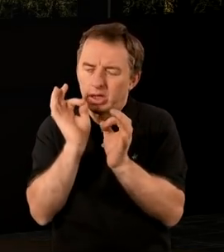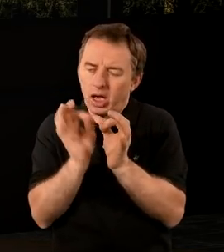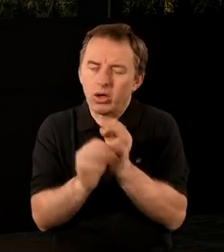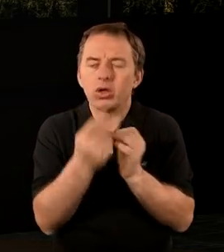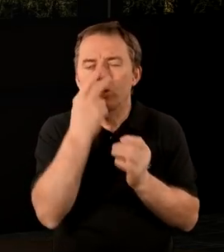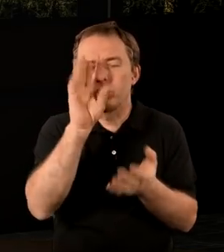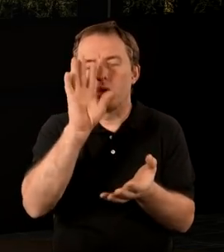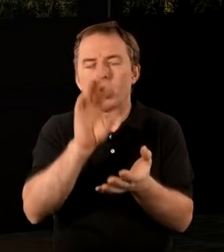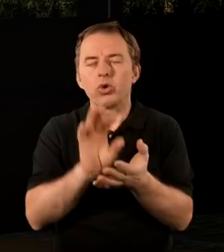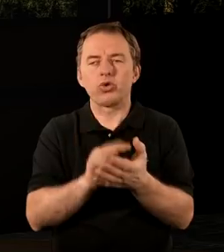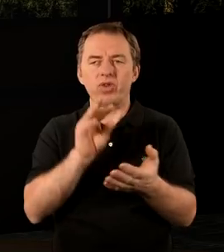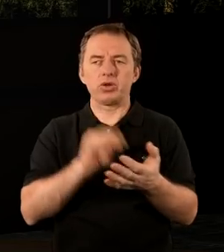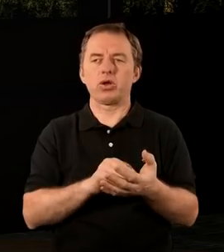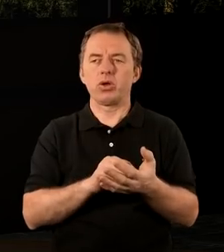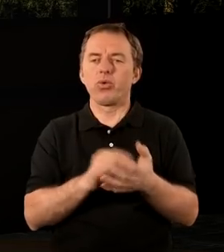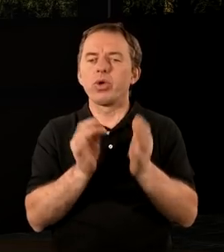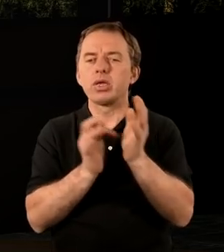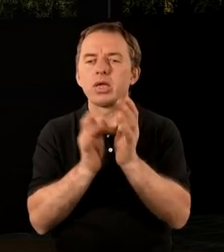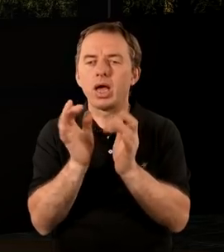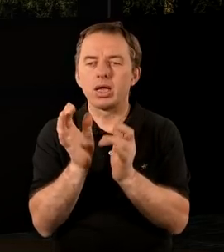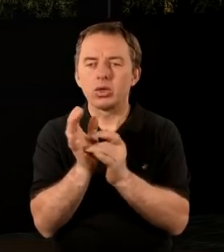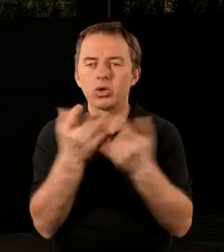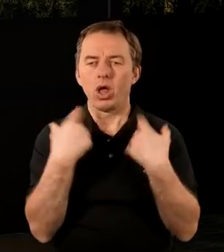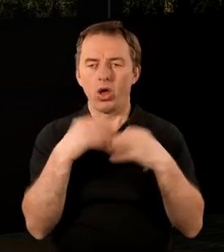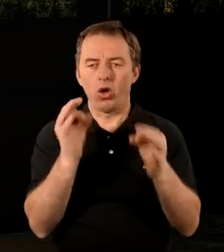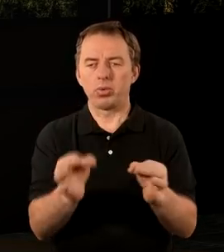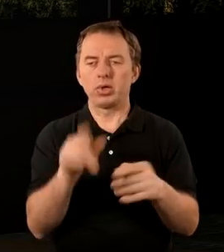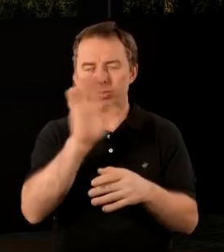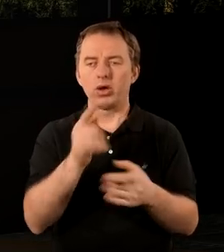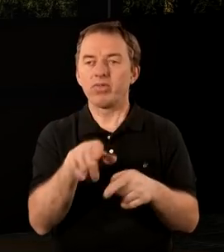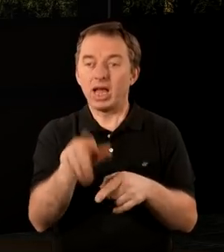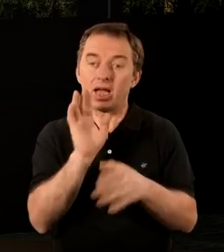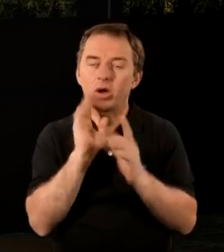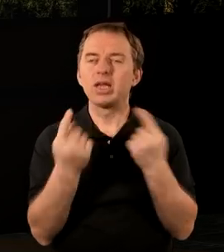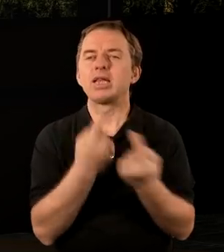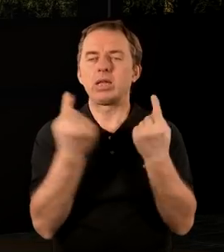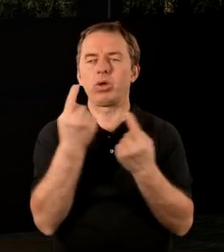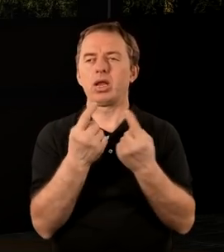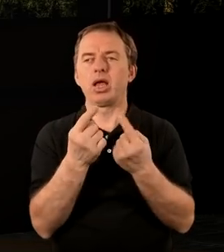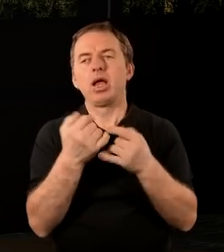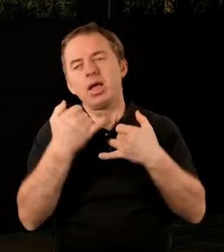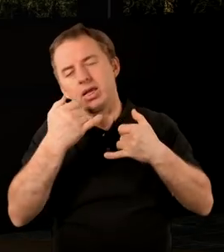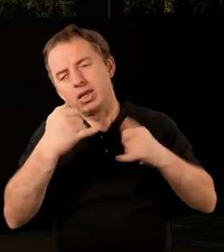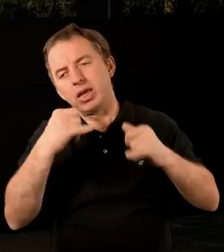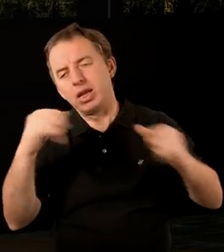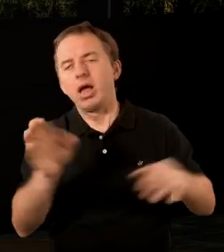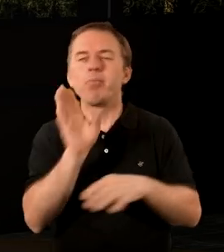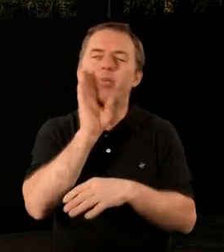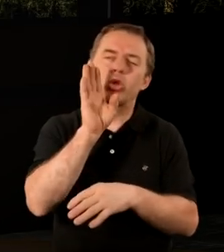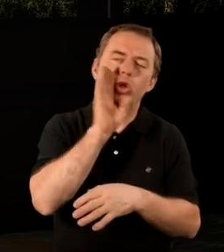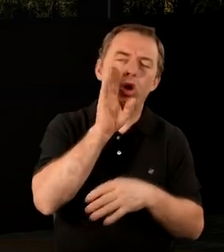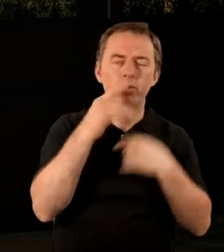i być może doświadczył Jezusa, obecności Boga w taki sposób, jak w innych, w takich